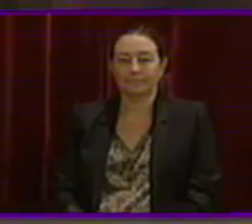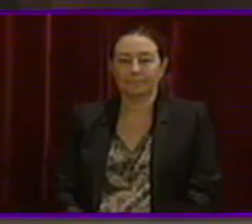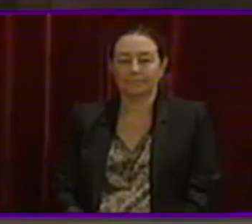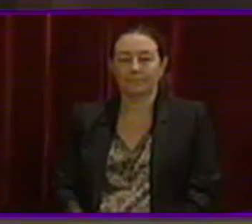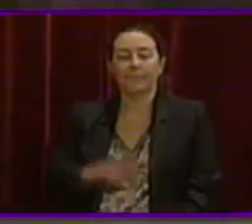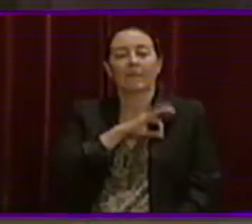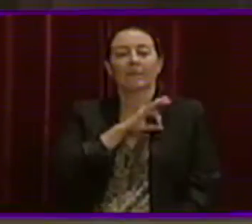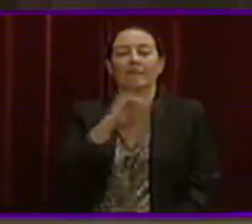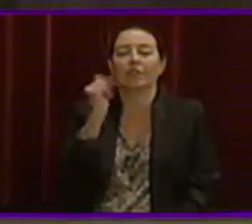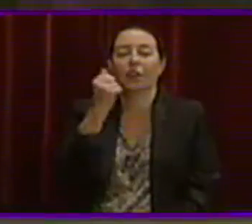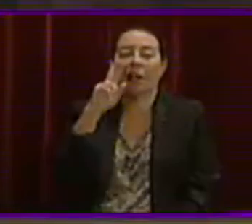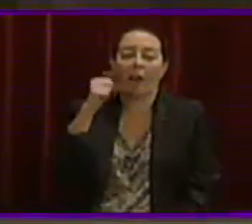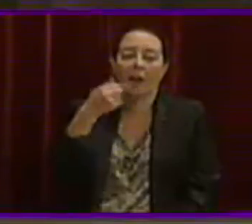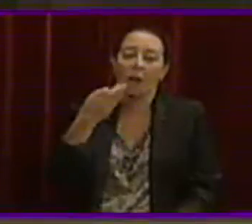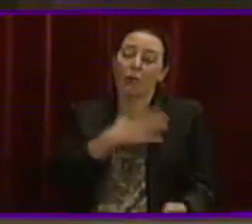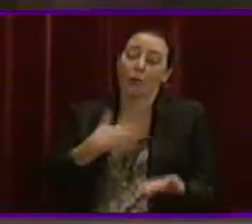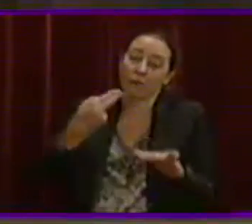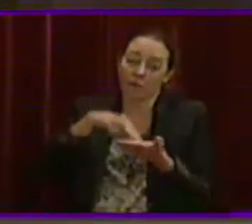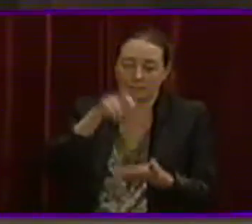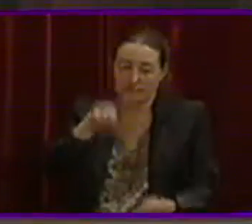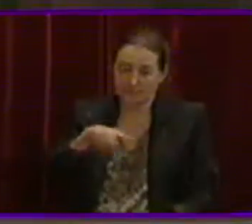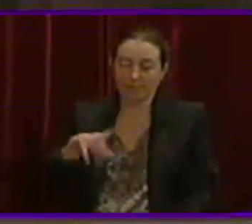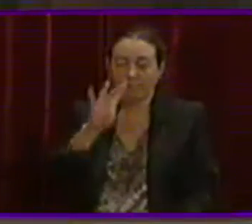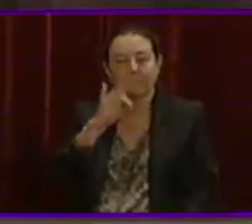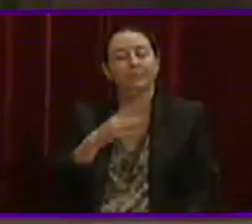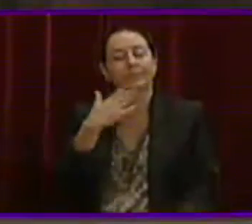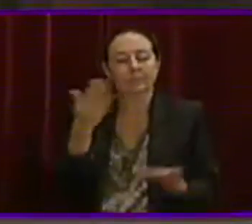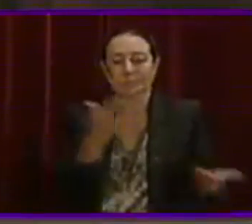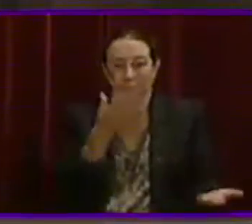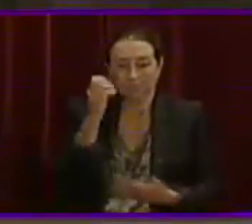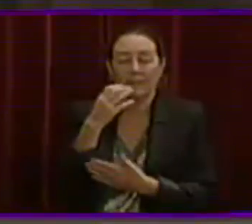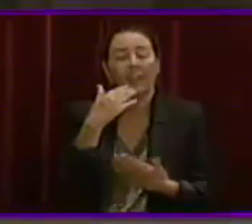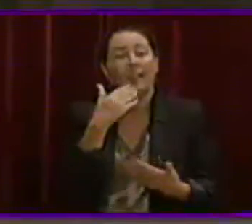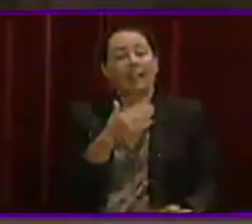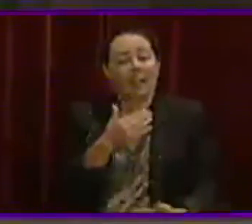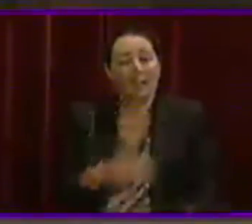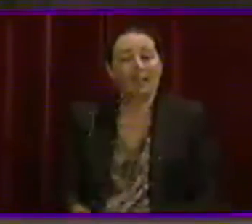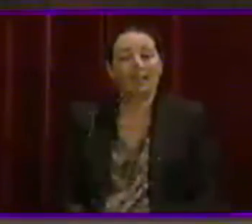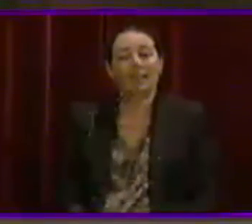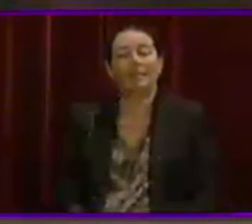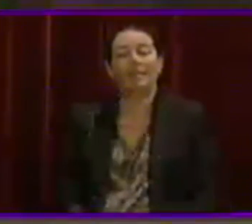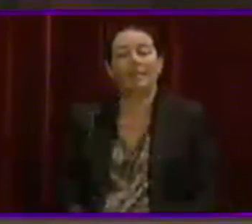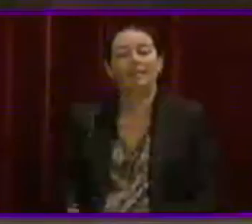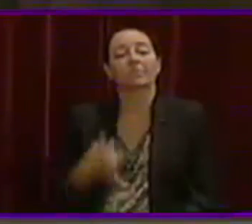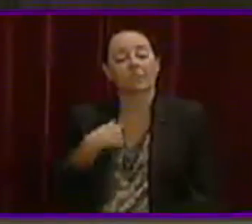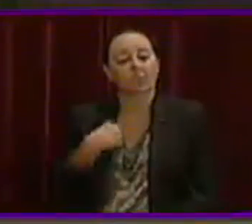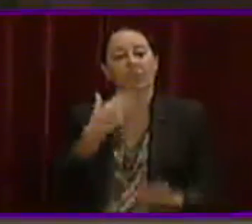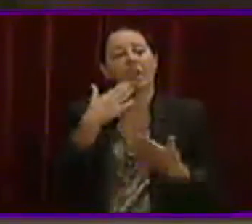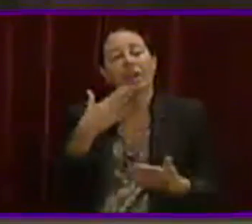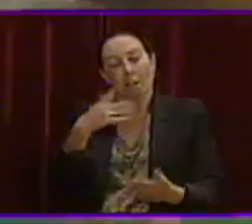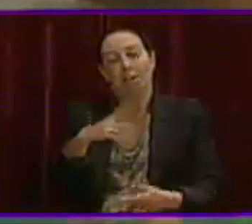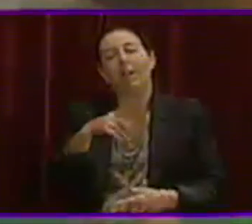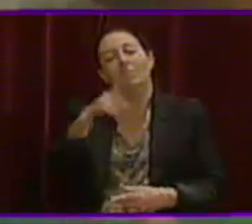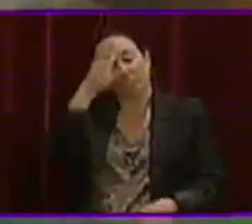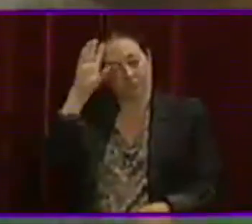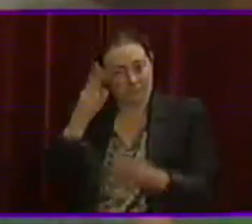Senyor Jarabo, vol fer ús de la paraula? Sí, la paraula. Sí, molt bé, moltes gràcies. Bé, li agraeix la confirmació que vostè i jo coincidim